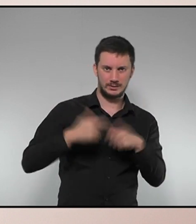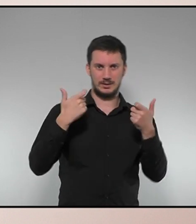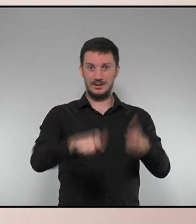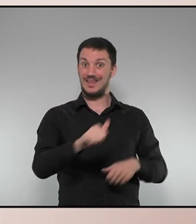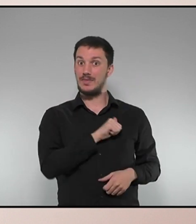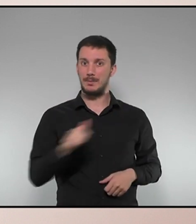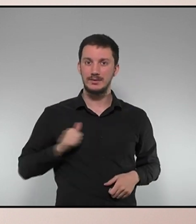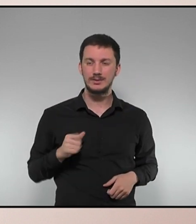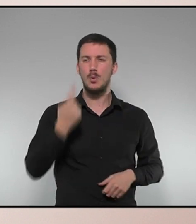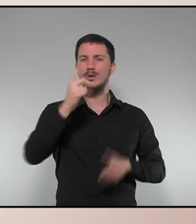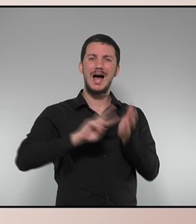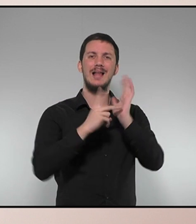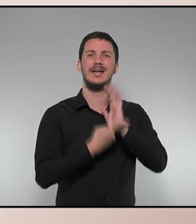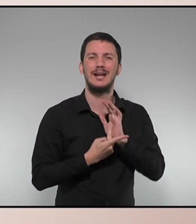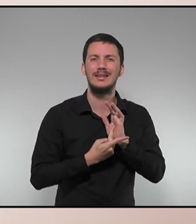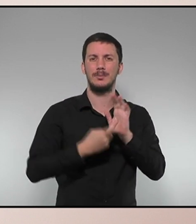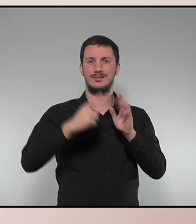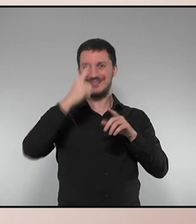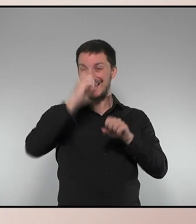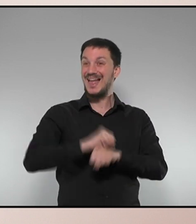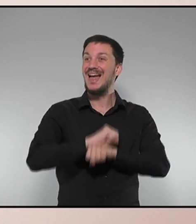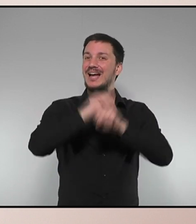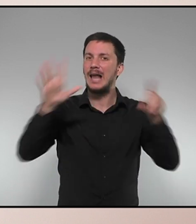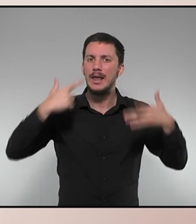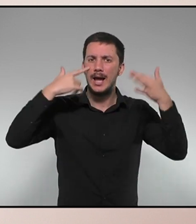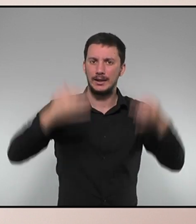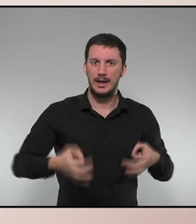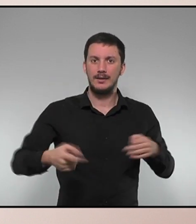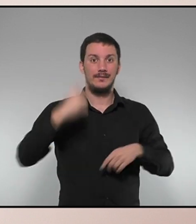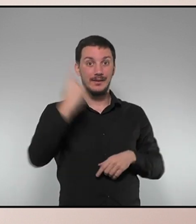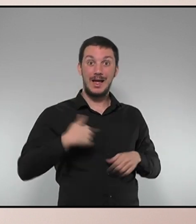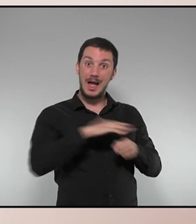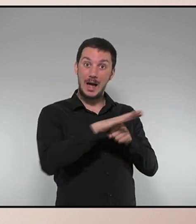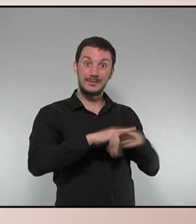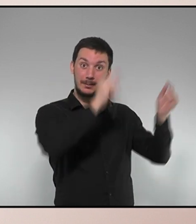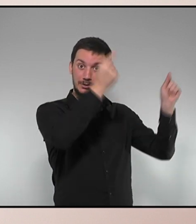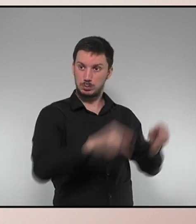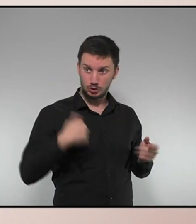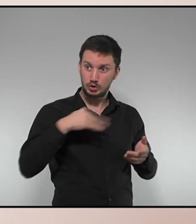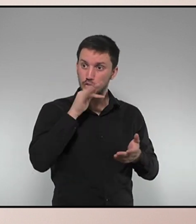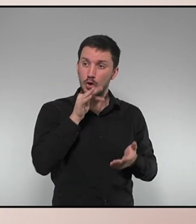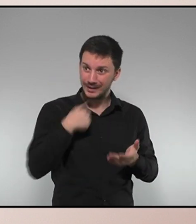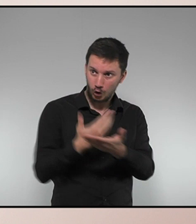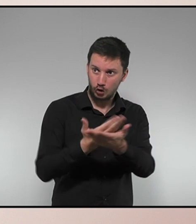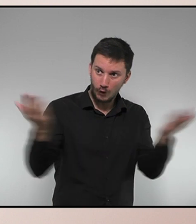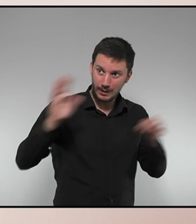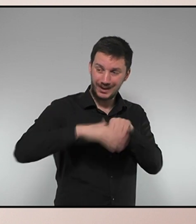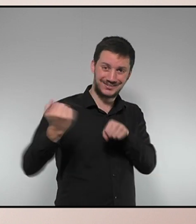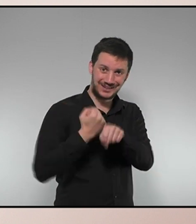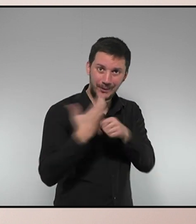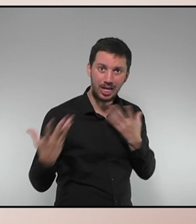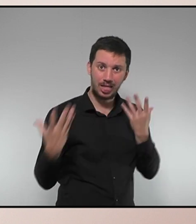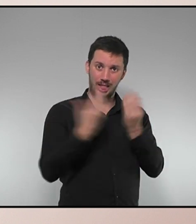independentista, una alternativa concreta, realista i viable. En l'àmbit de pressupostos i segueixo estenint la mà per poder seguir treballant,